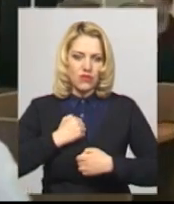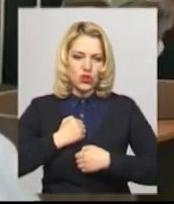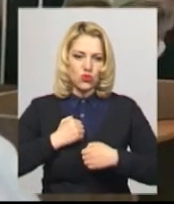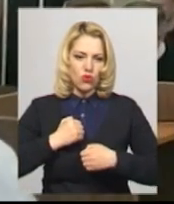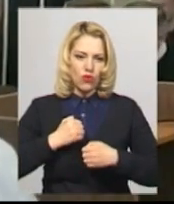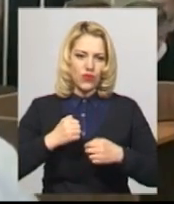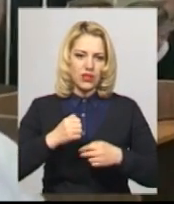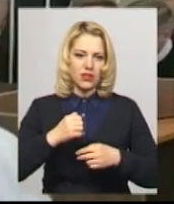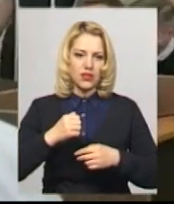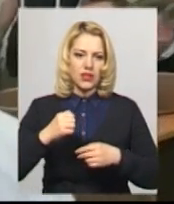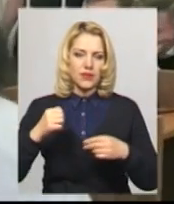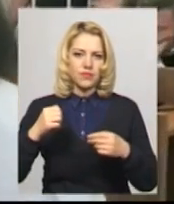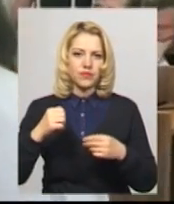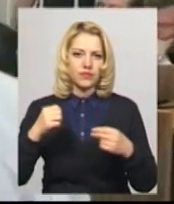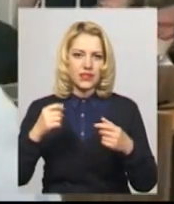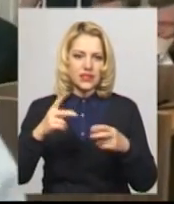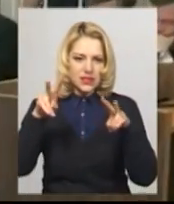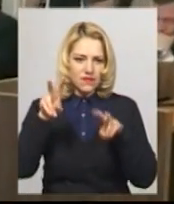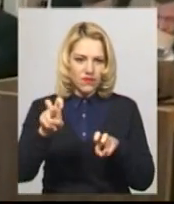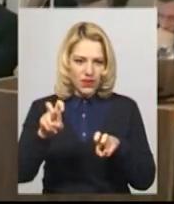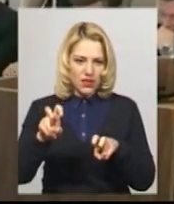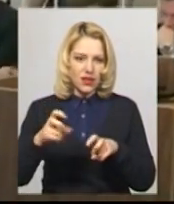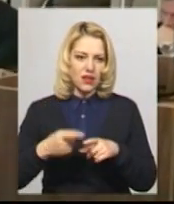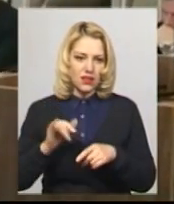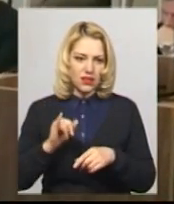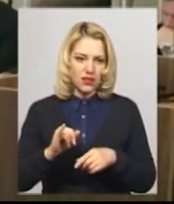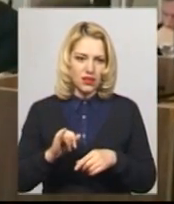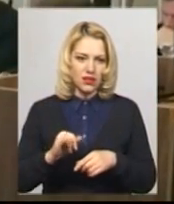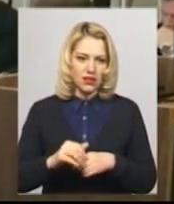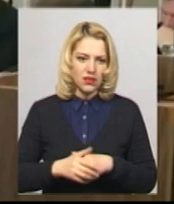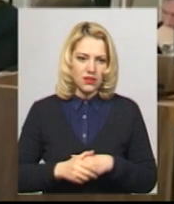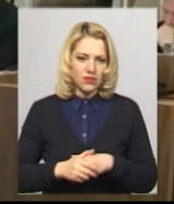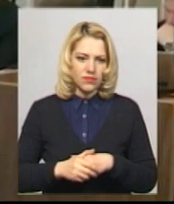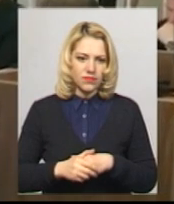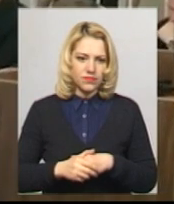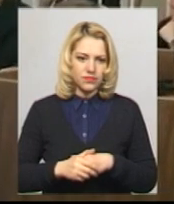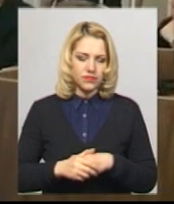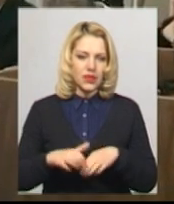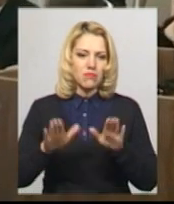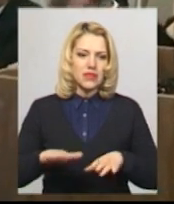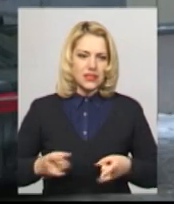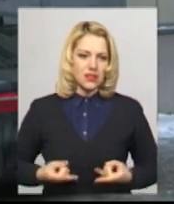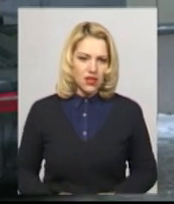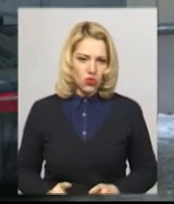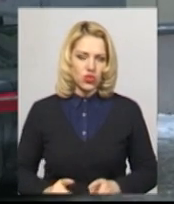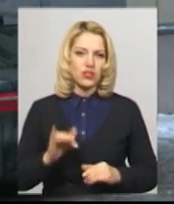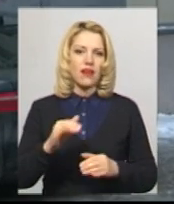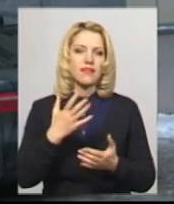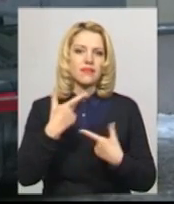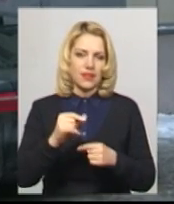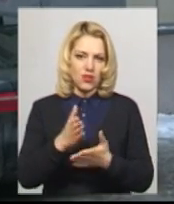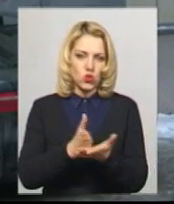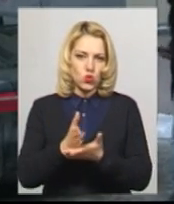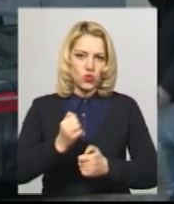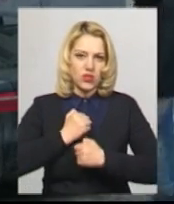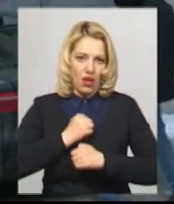річний дод. Додатство своєї рожування вказувати не буде. Адвокат Іля Новіков